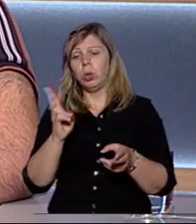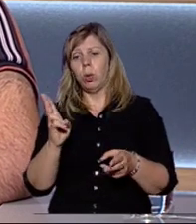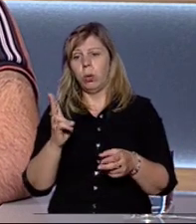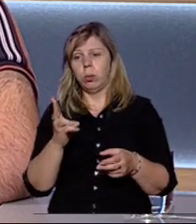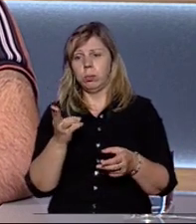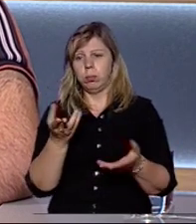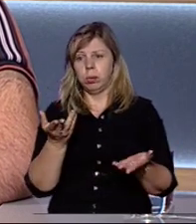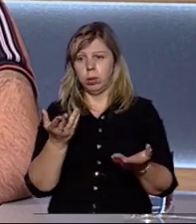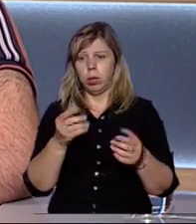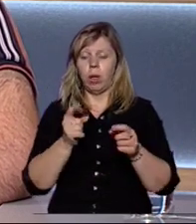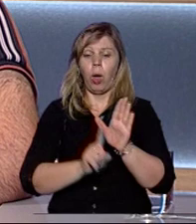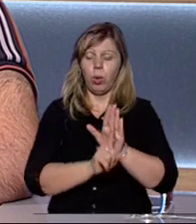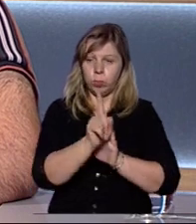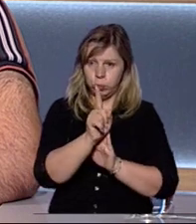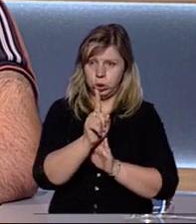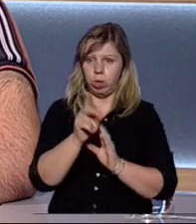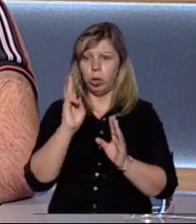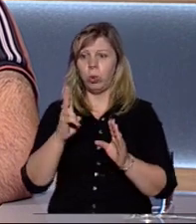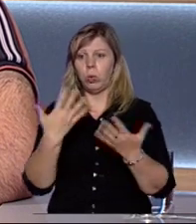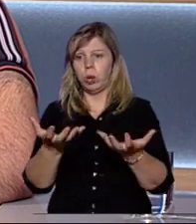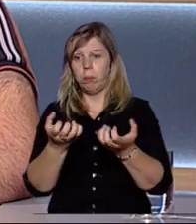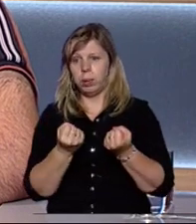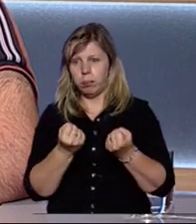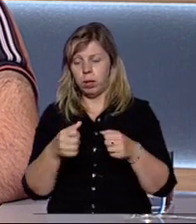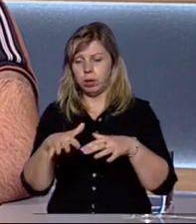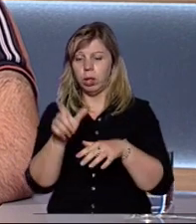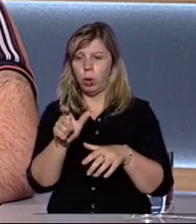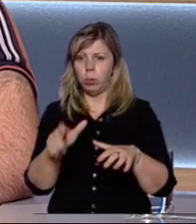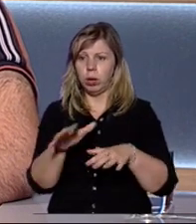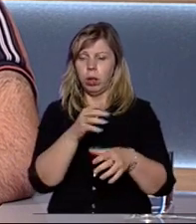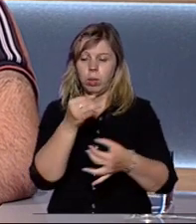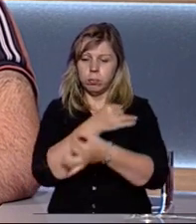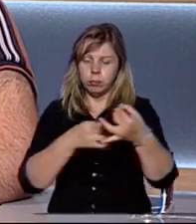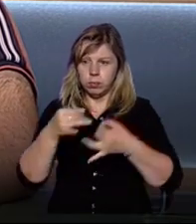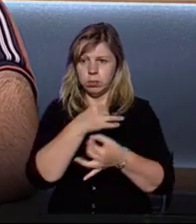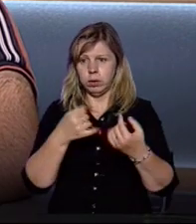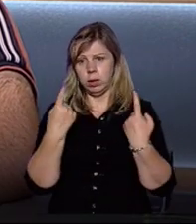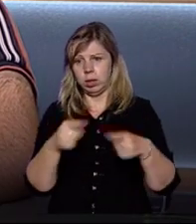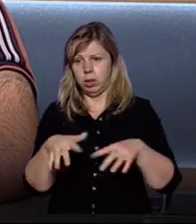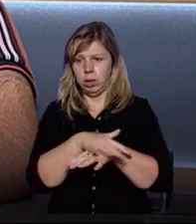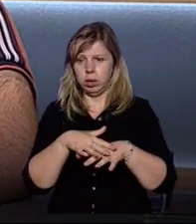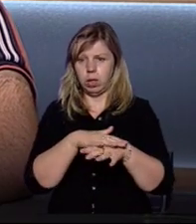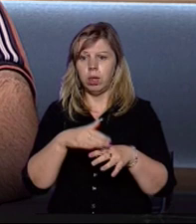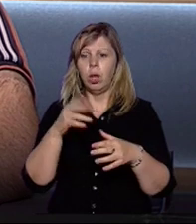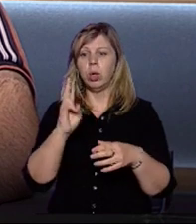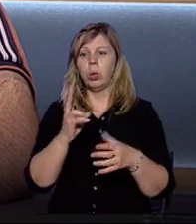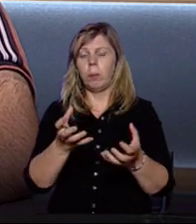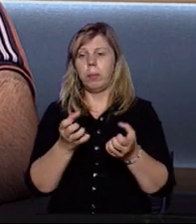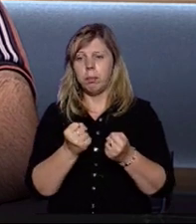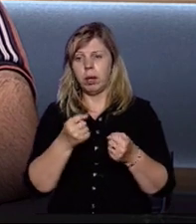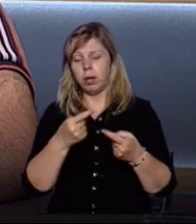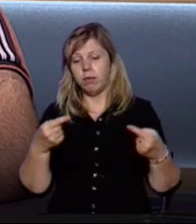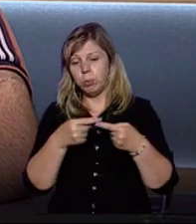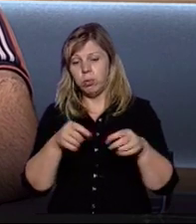стадії розпочали, хтось вже приймає громадське говорення, проходять в тих чи інших населених пунктах, хтось вже приймає